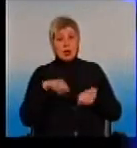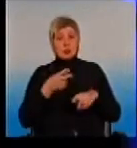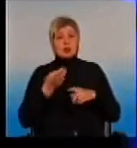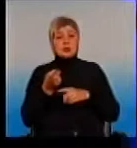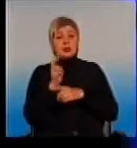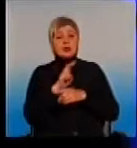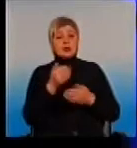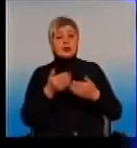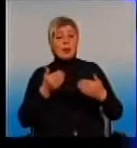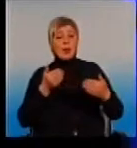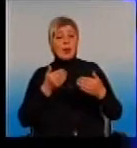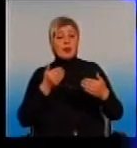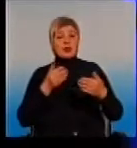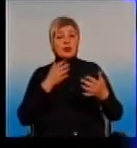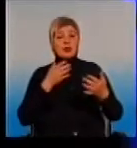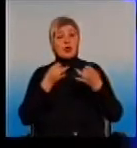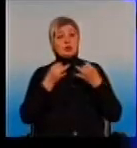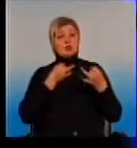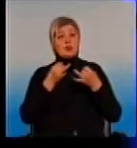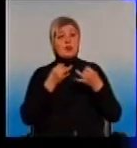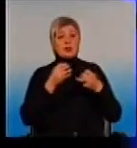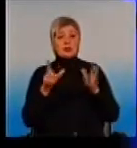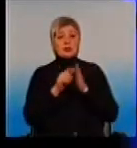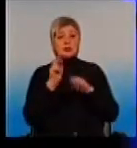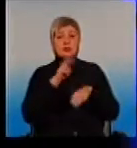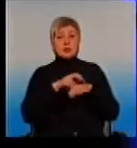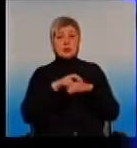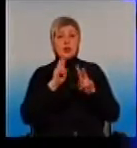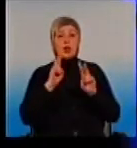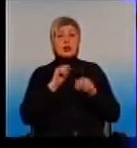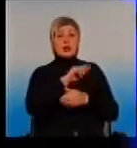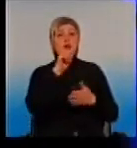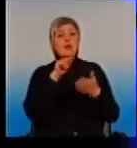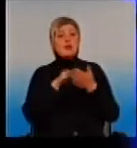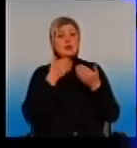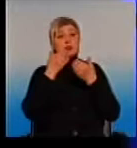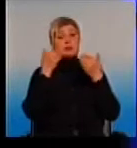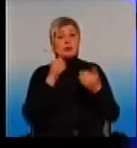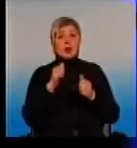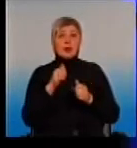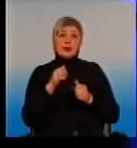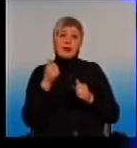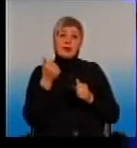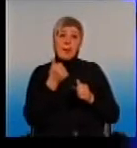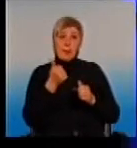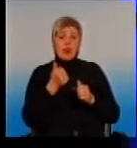Можна. питания треба поставить? Какие вопросы? Ну, во-первых, спросить,